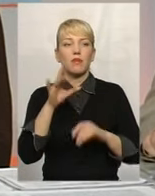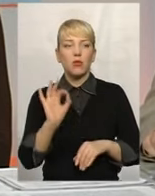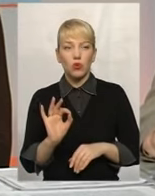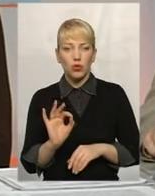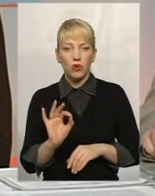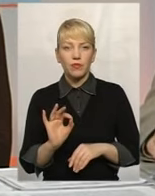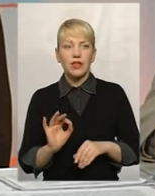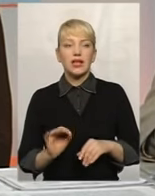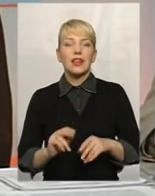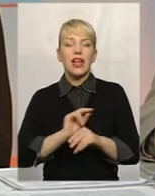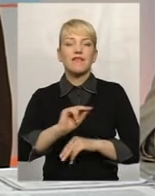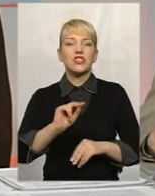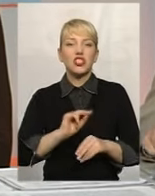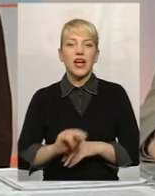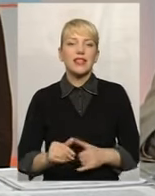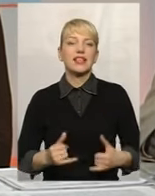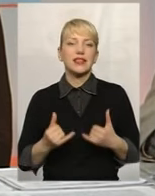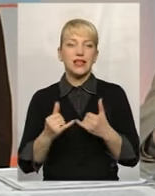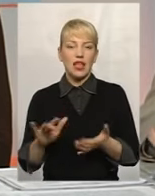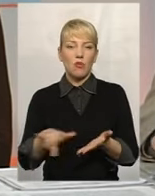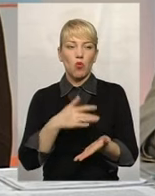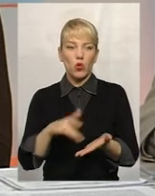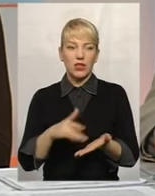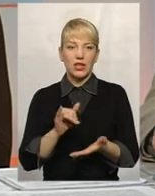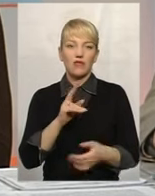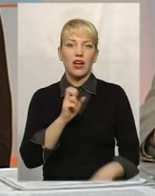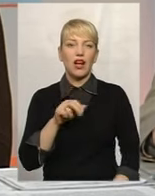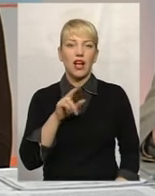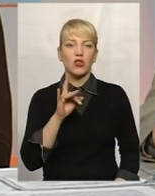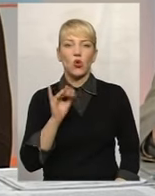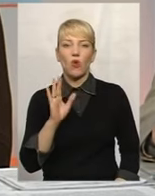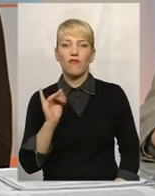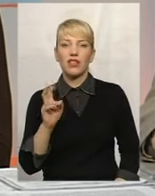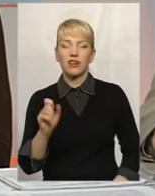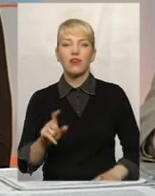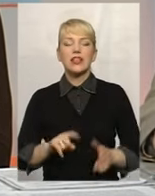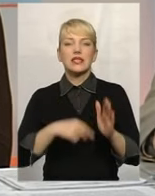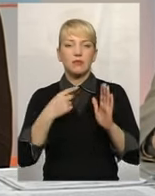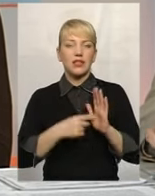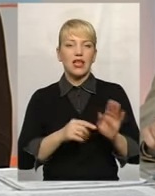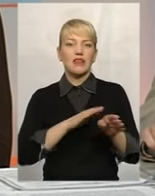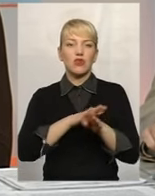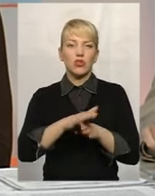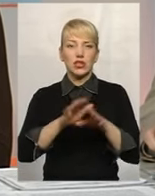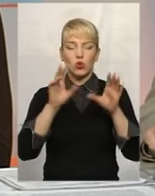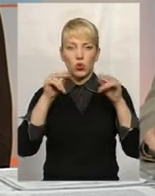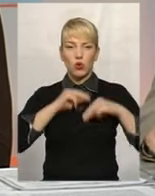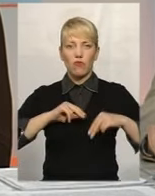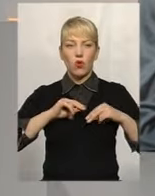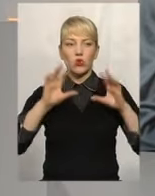певні навчання для, наприклад, бухгалтерів і кадровиків саме з питань дотримання трудового законодавства з метою